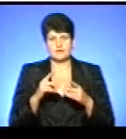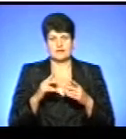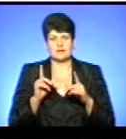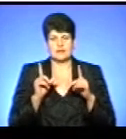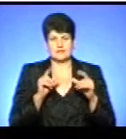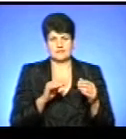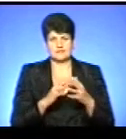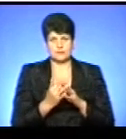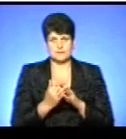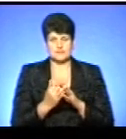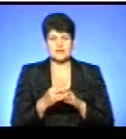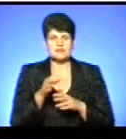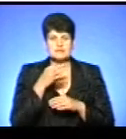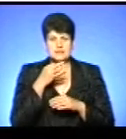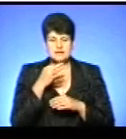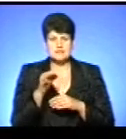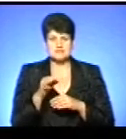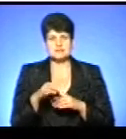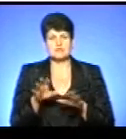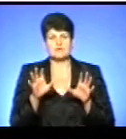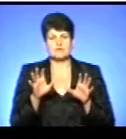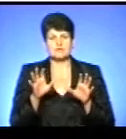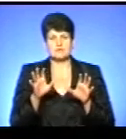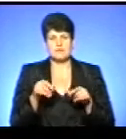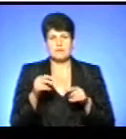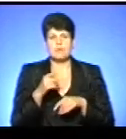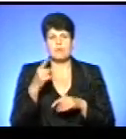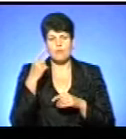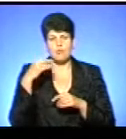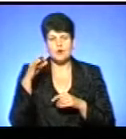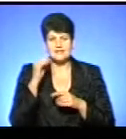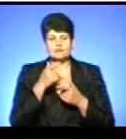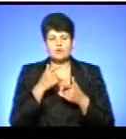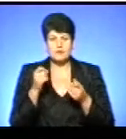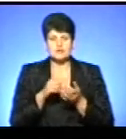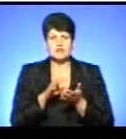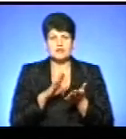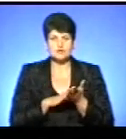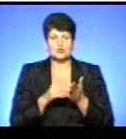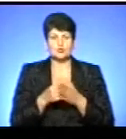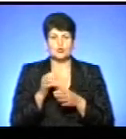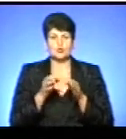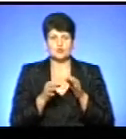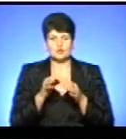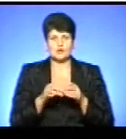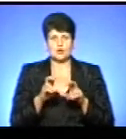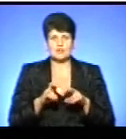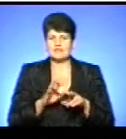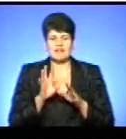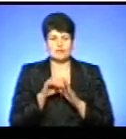Як повідомив речник поліції Тернопільщини Сергій Крета, інформації до реєстру досудових розслідувань не вносили.